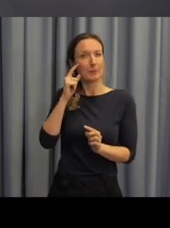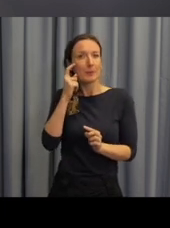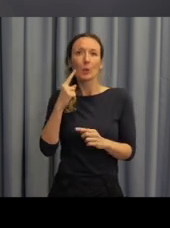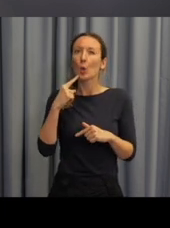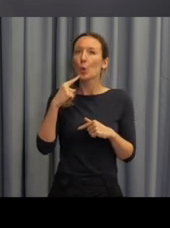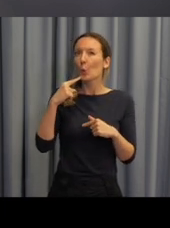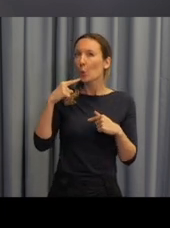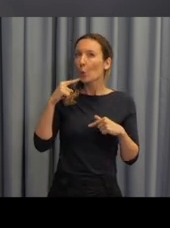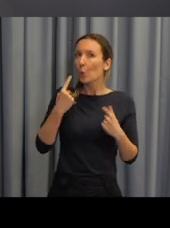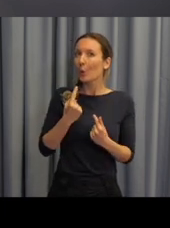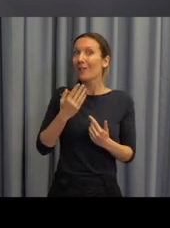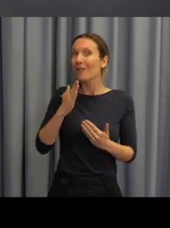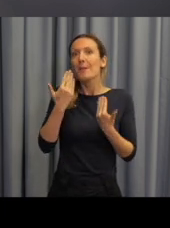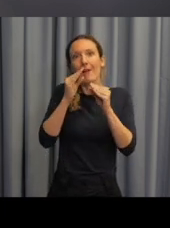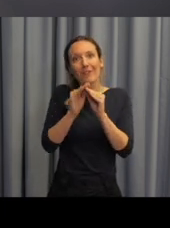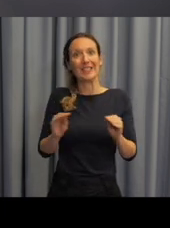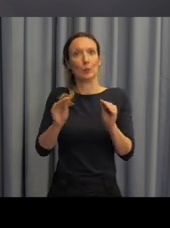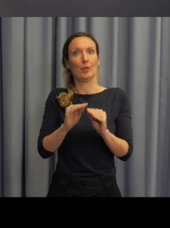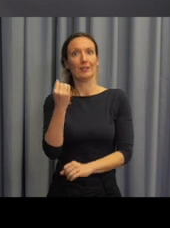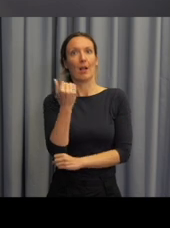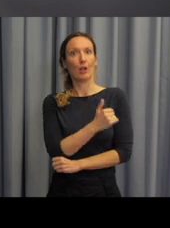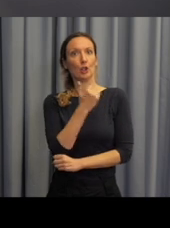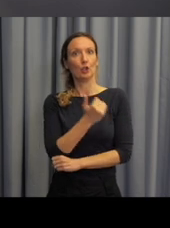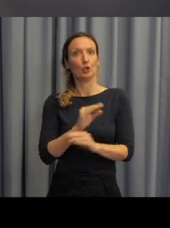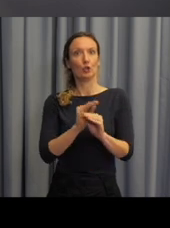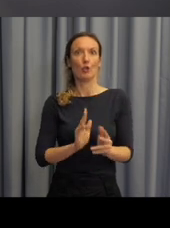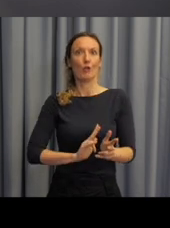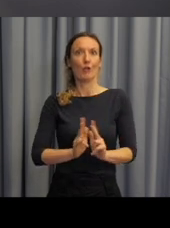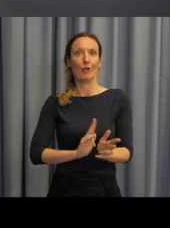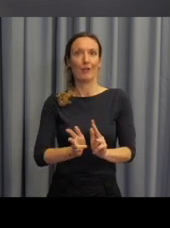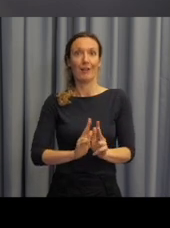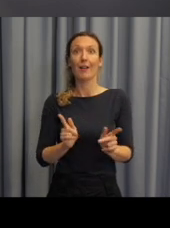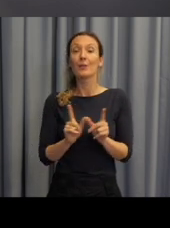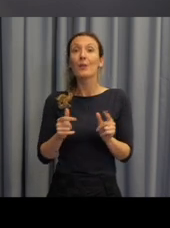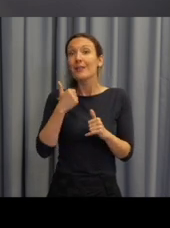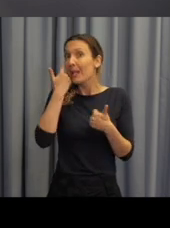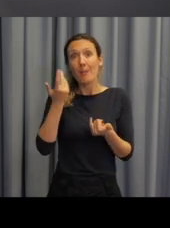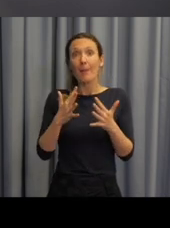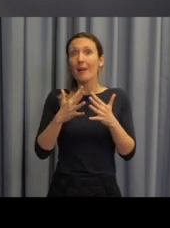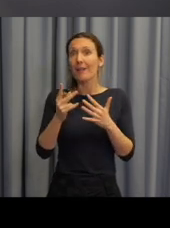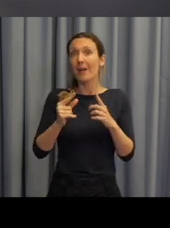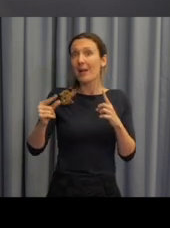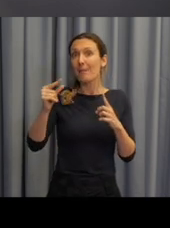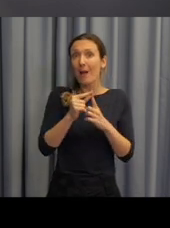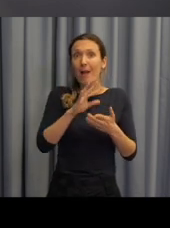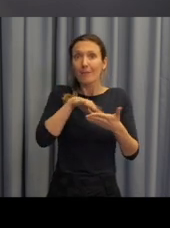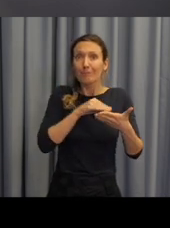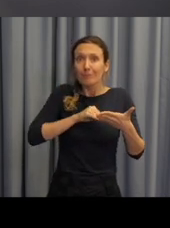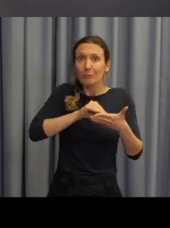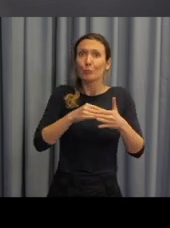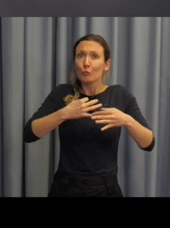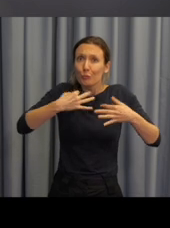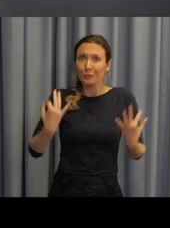protože ta se pokusila, nebo její autorky se pokusily zmapovat to, jak vypadá vlastně výuka,